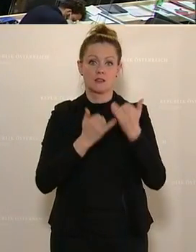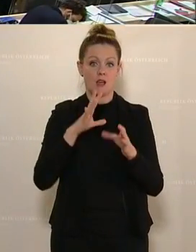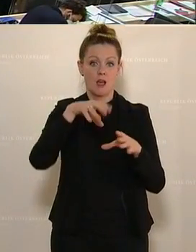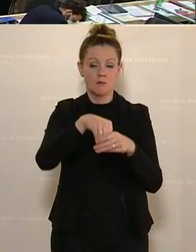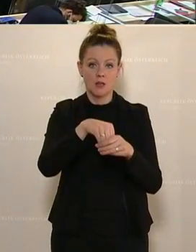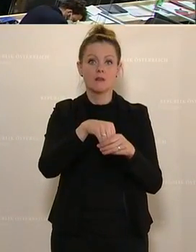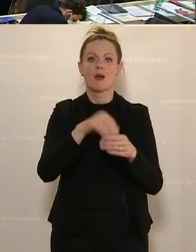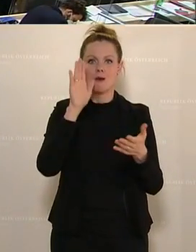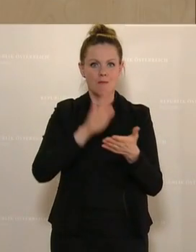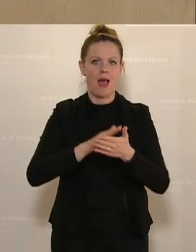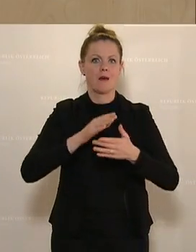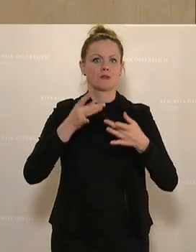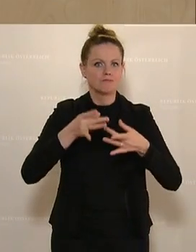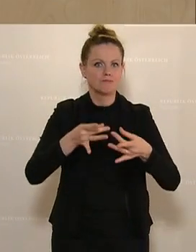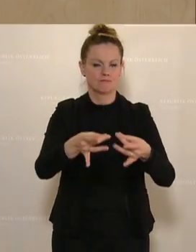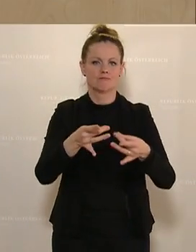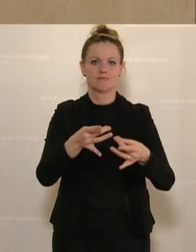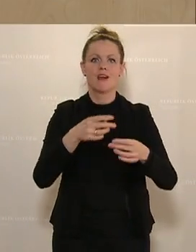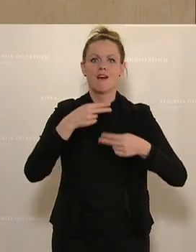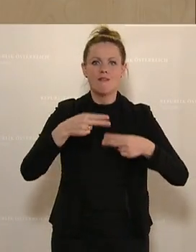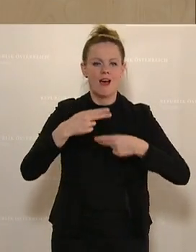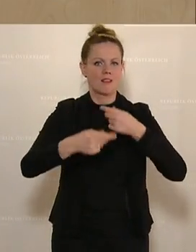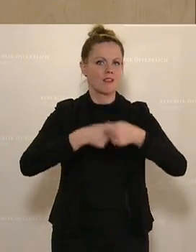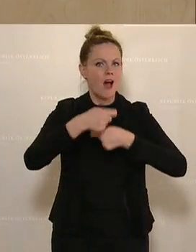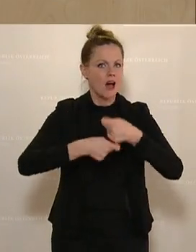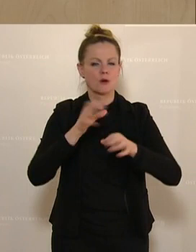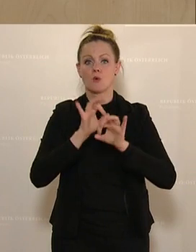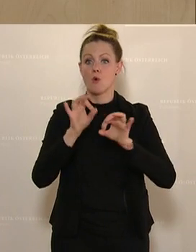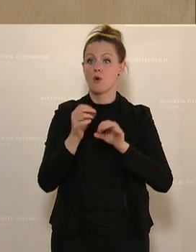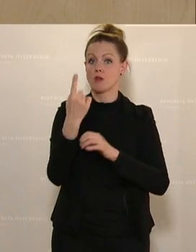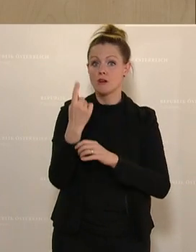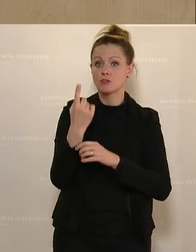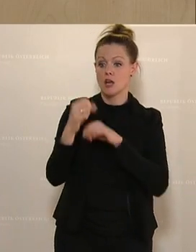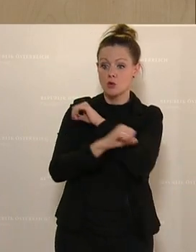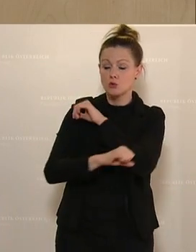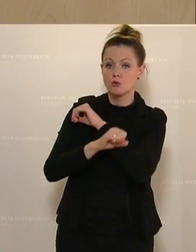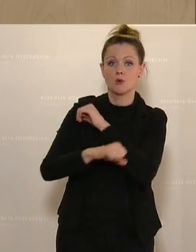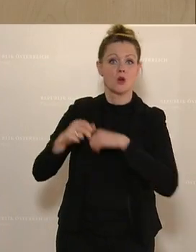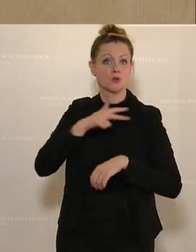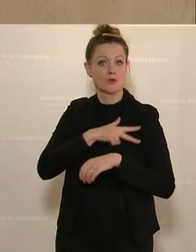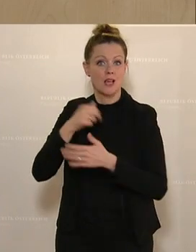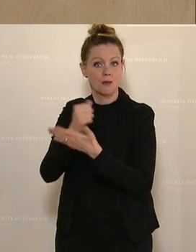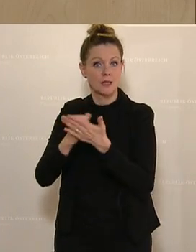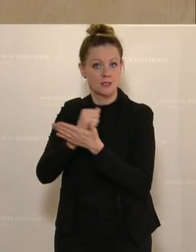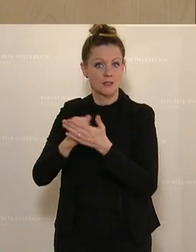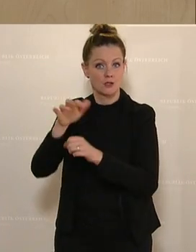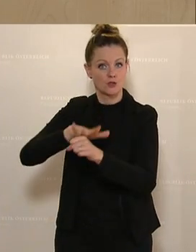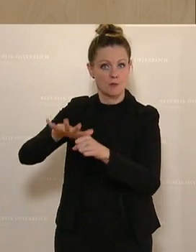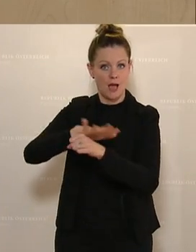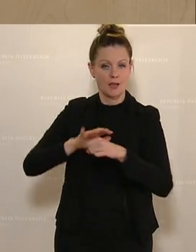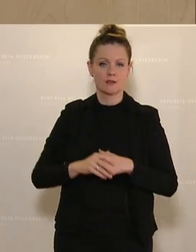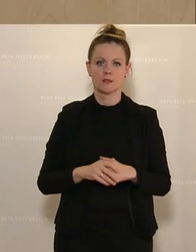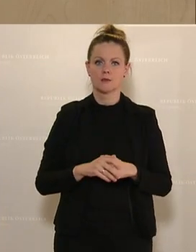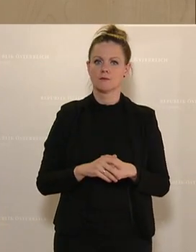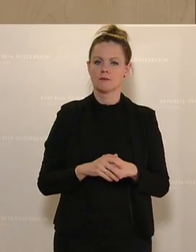arbeiten dann darin weiter oder beginnen eine Ausbildung, ein Studium im sozial- oder medizinischen Bereich. Und junge